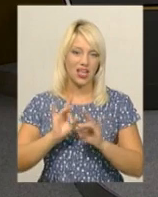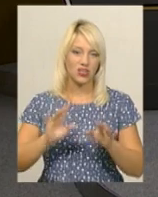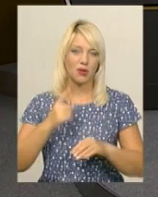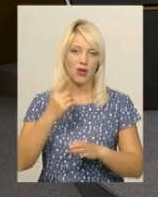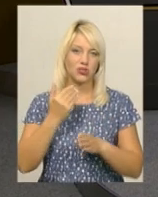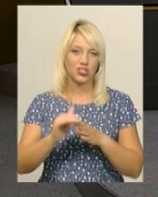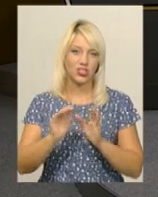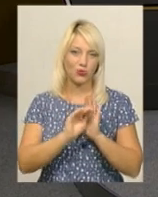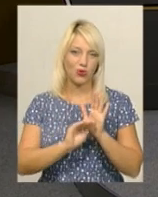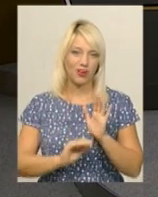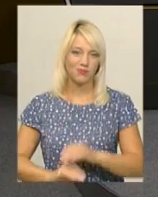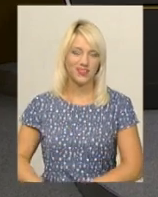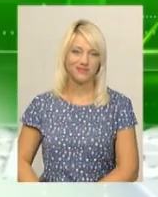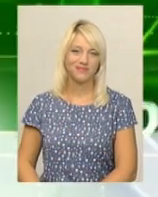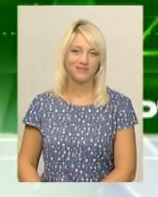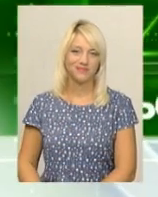першої частини програми.